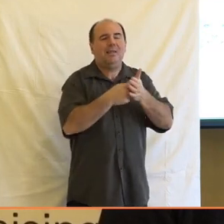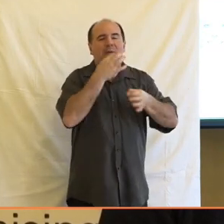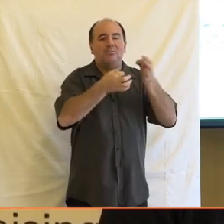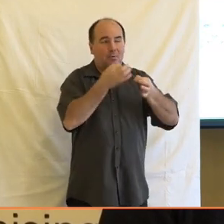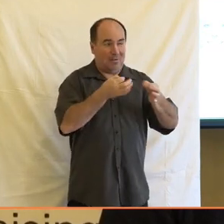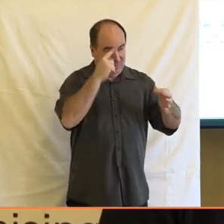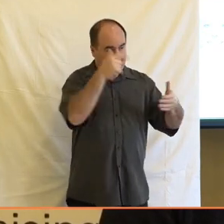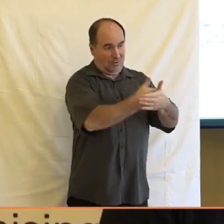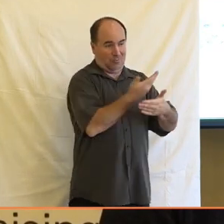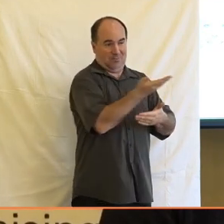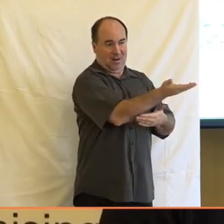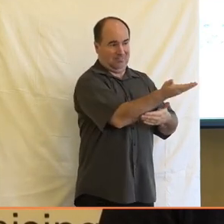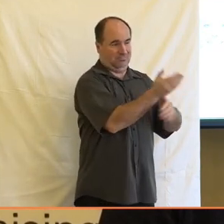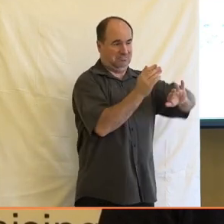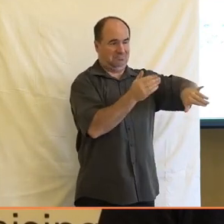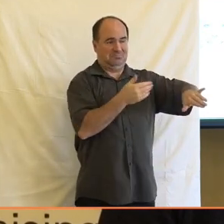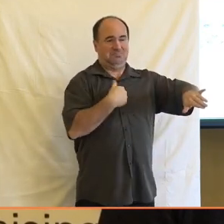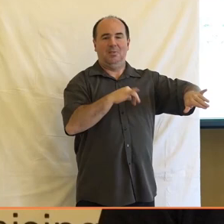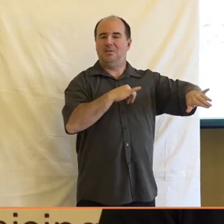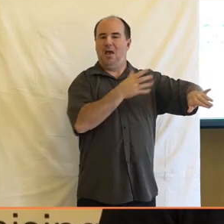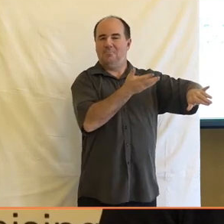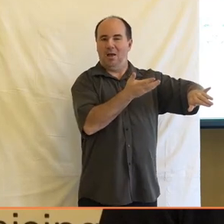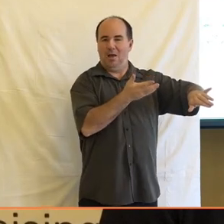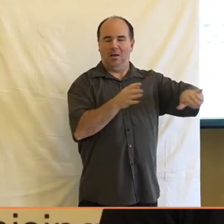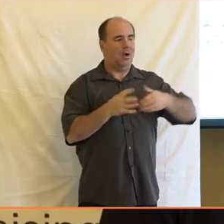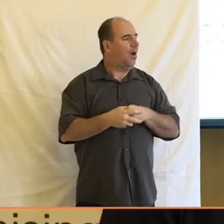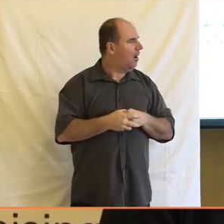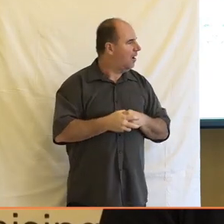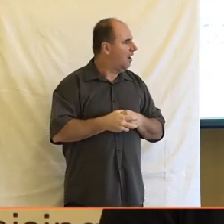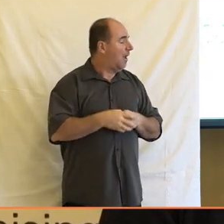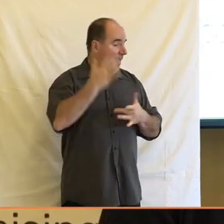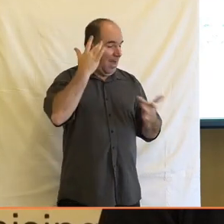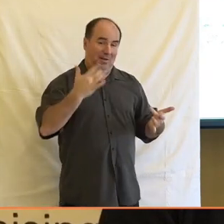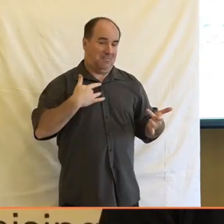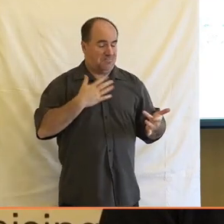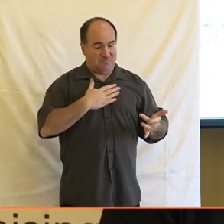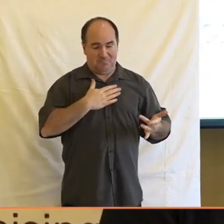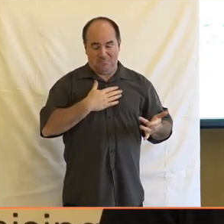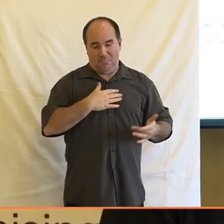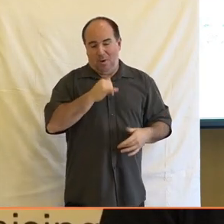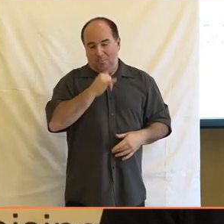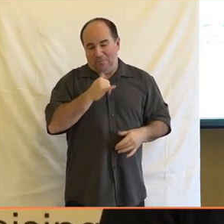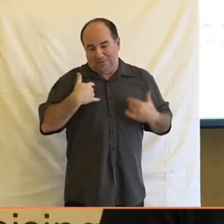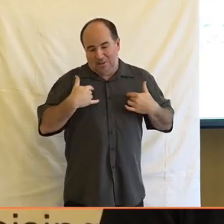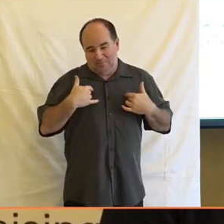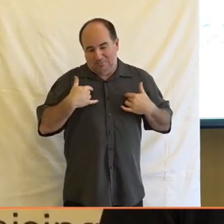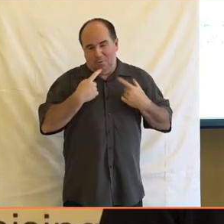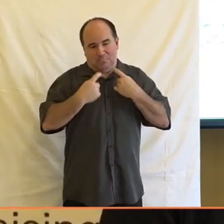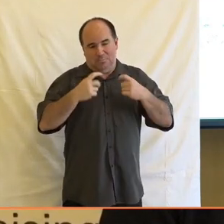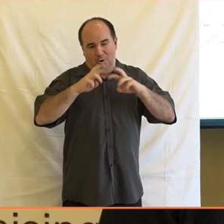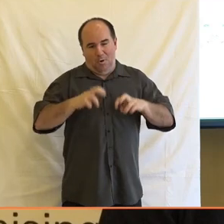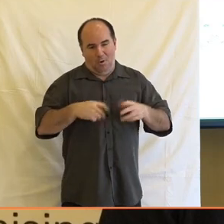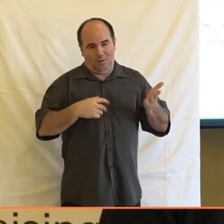nebezpečné. Takže jako v dlouhodobé perspektivě. Takže jako já osobně si myslím za můj profesi, já bych to vnímal jako tady to